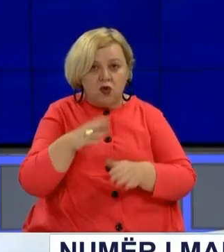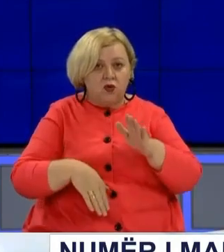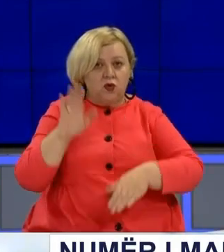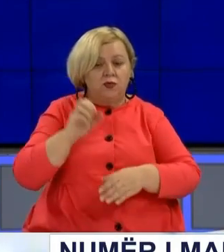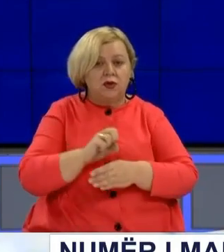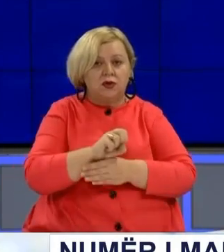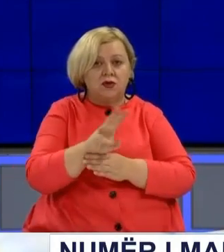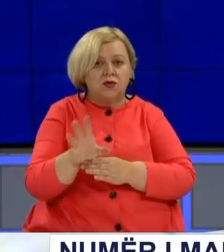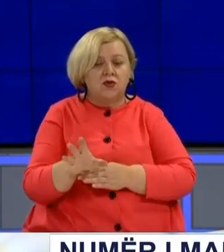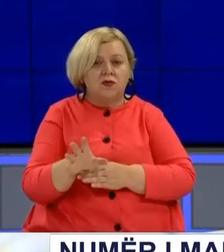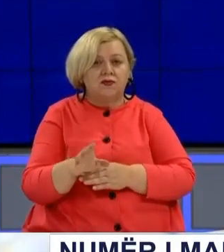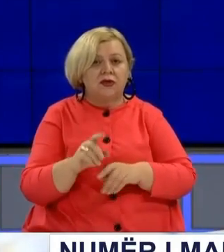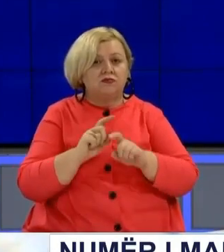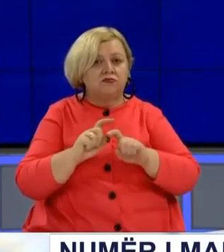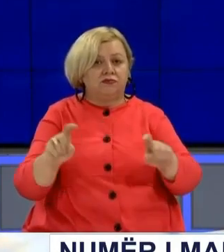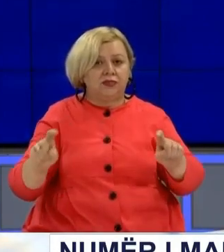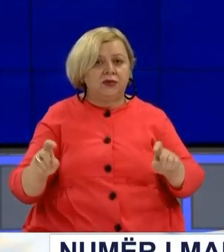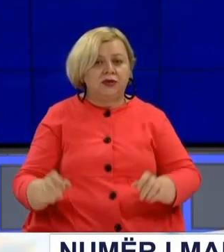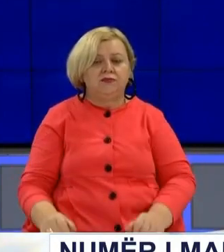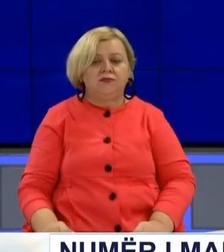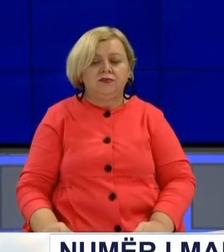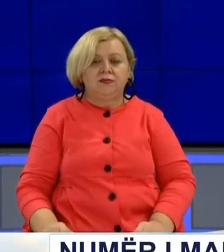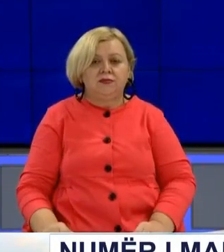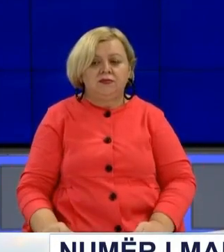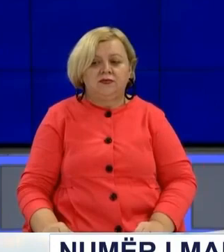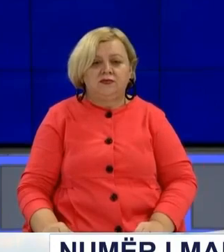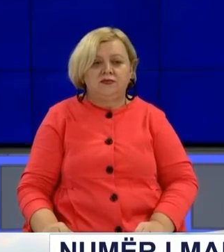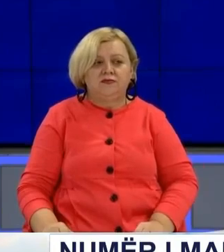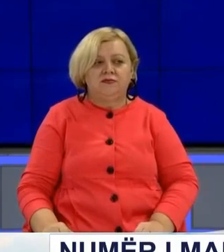rritur numri të infektuarve me COVID-19.